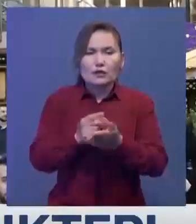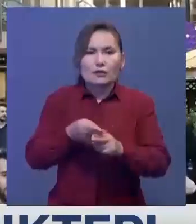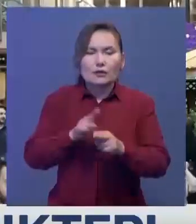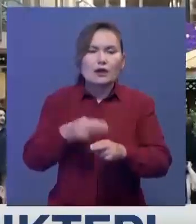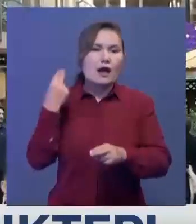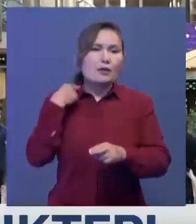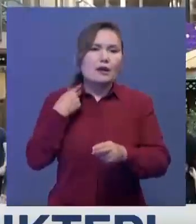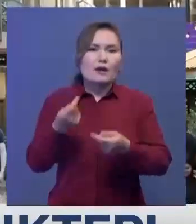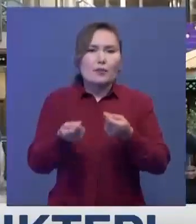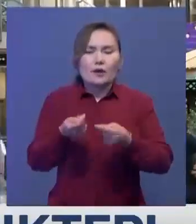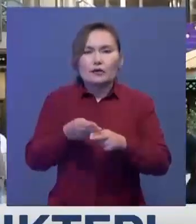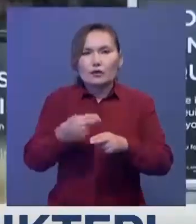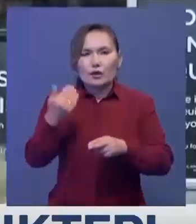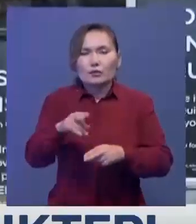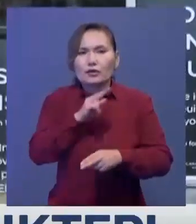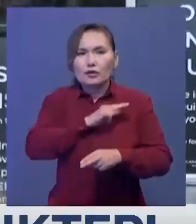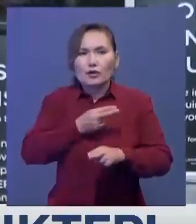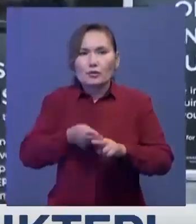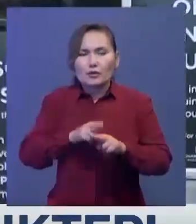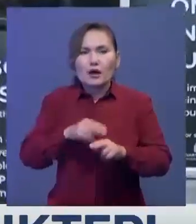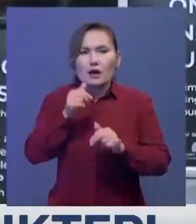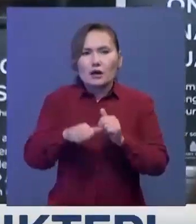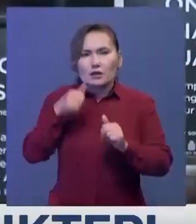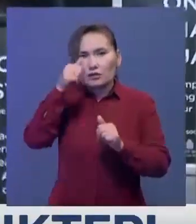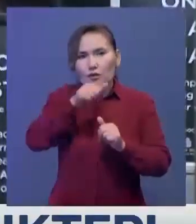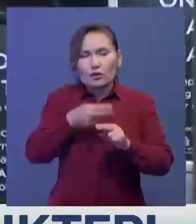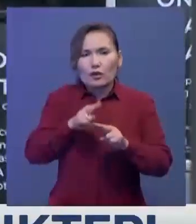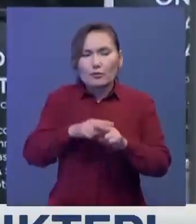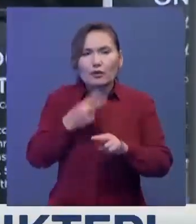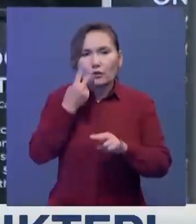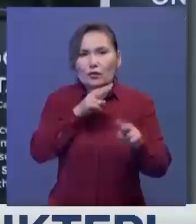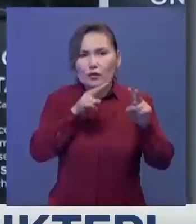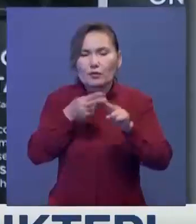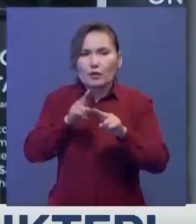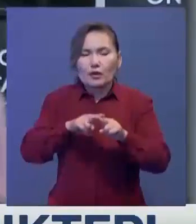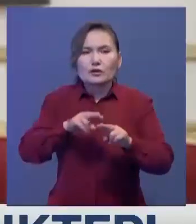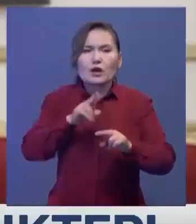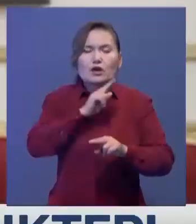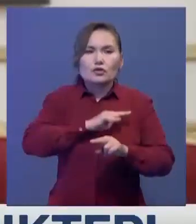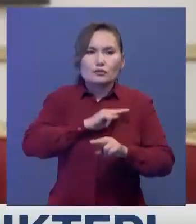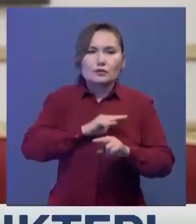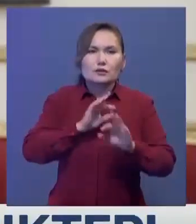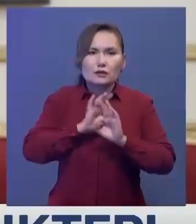Британиялық саясаткерлер мәрлердің жұмысына қатыстыр жылдар бойы жинақтыған бол тәжіребесімен бөлісуге дайын.